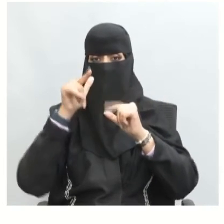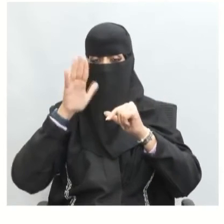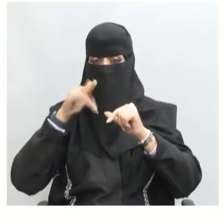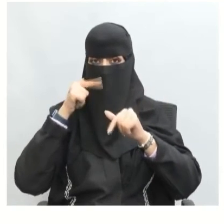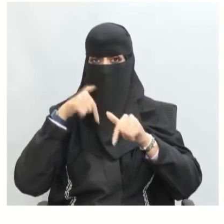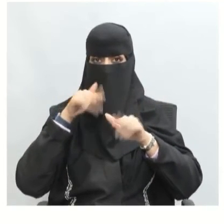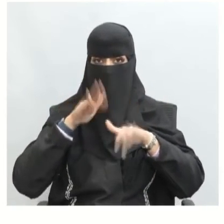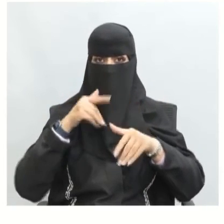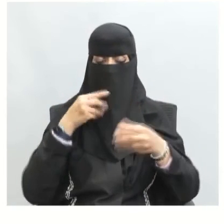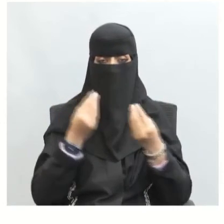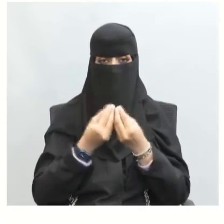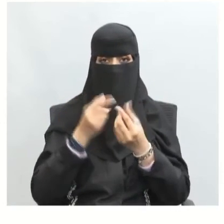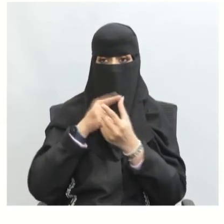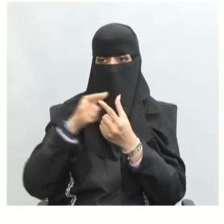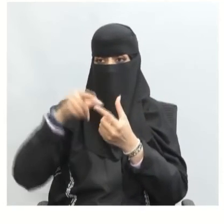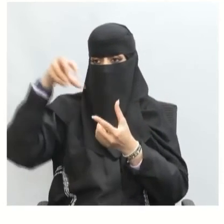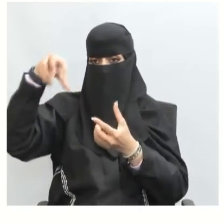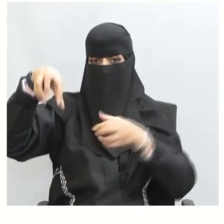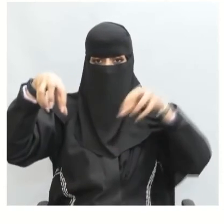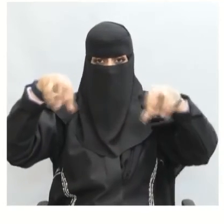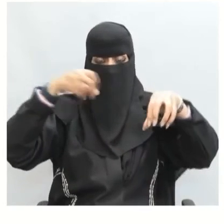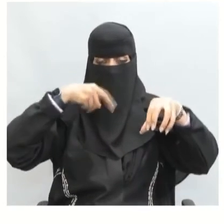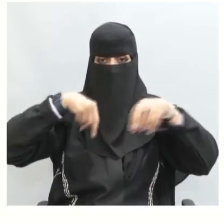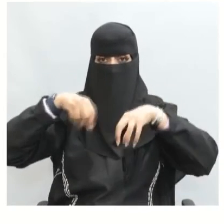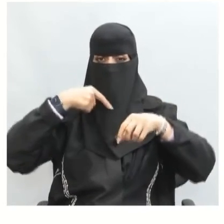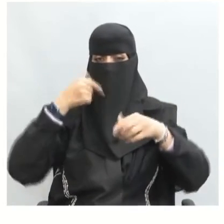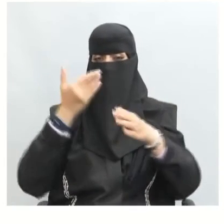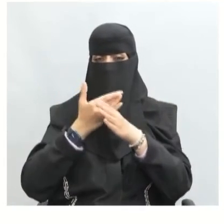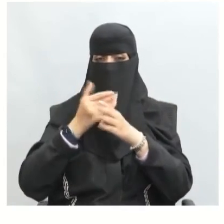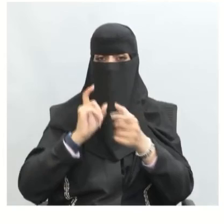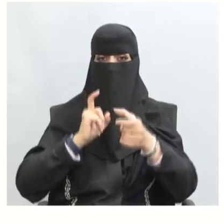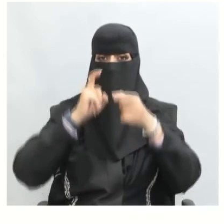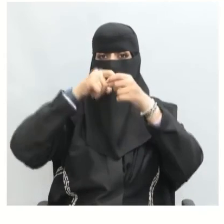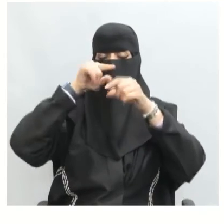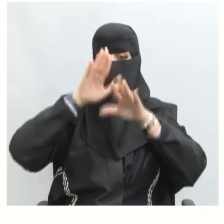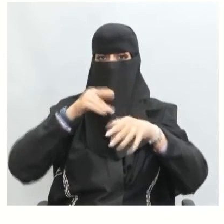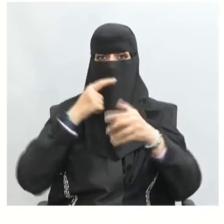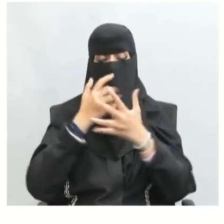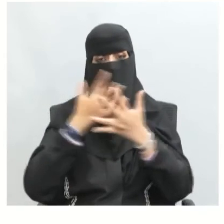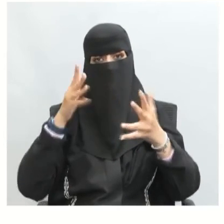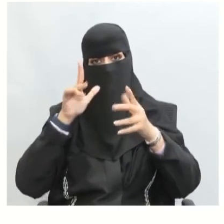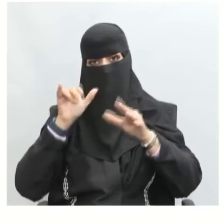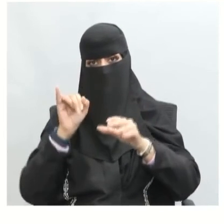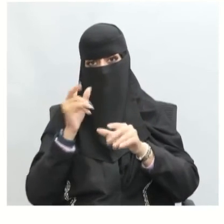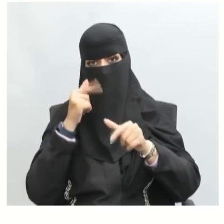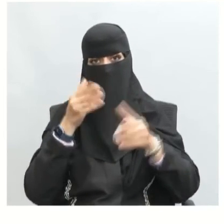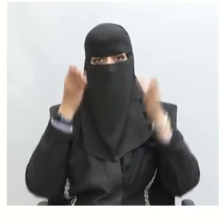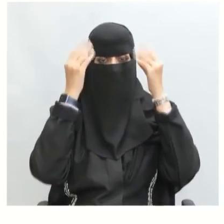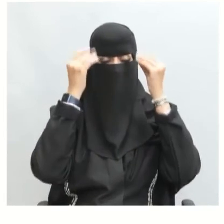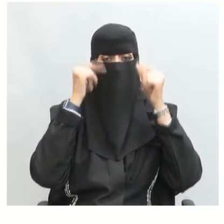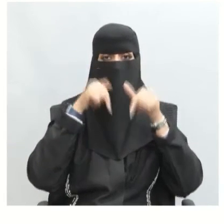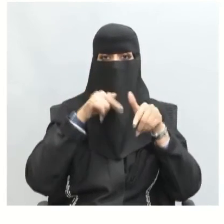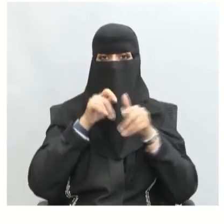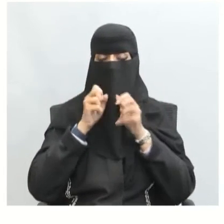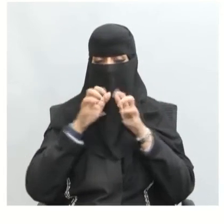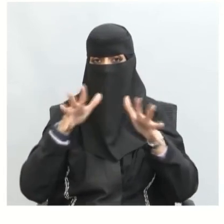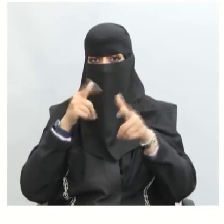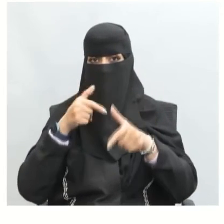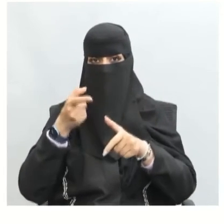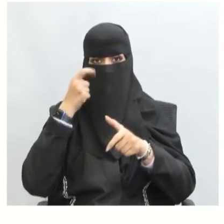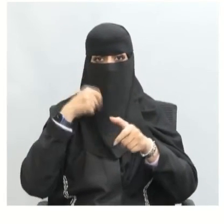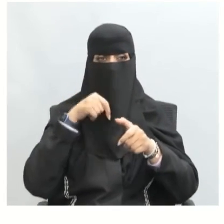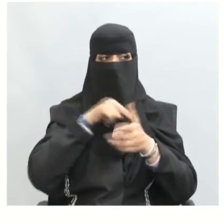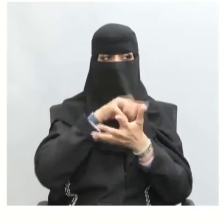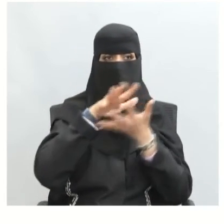تتم بين الدول وبين الشعوب من أجل التوصل إلى الكثير من المعلومات إلى نشر الوعي إلى حل